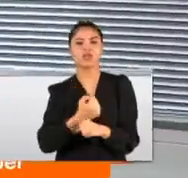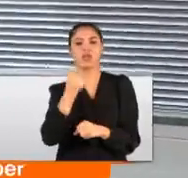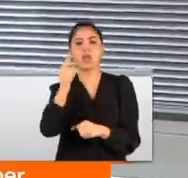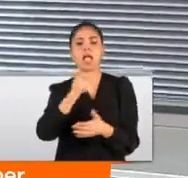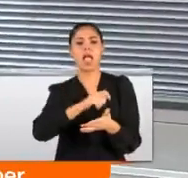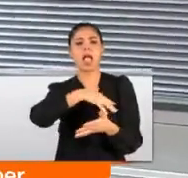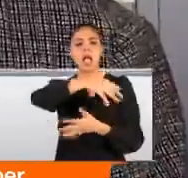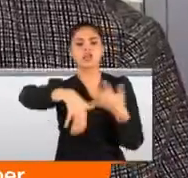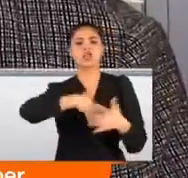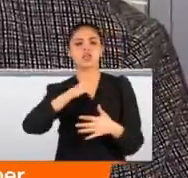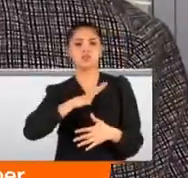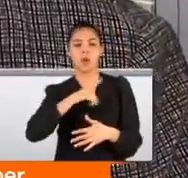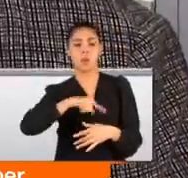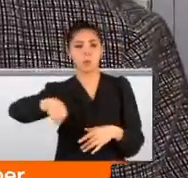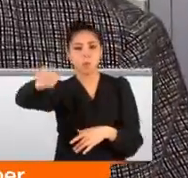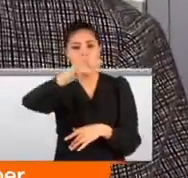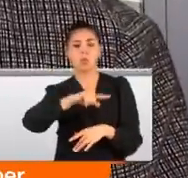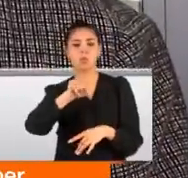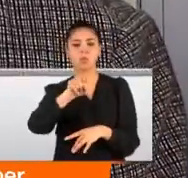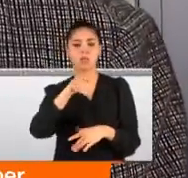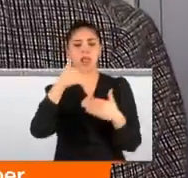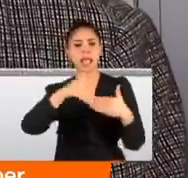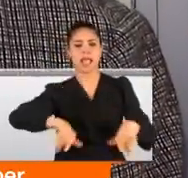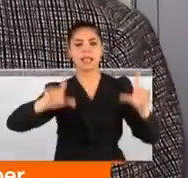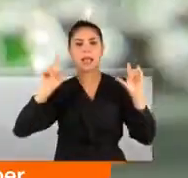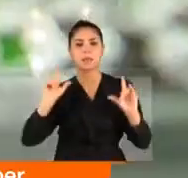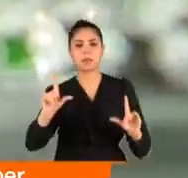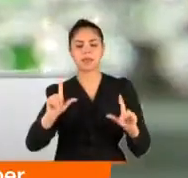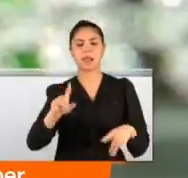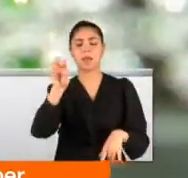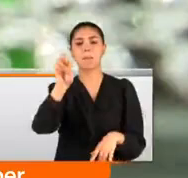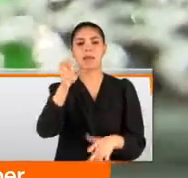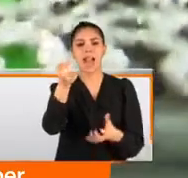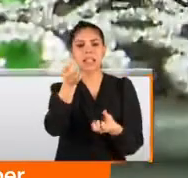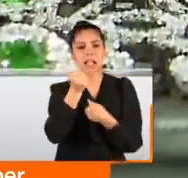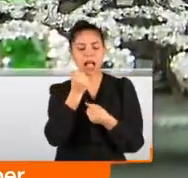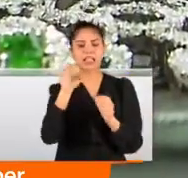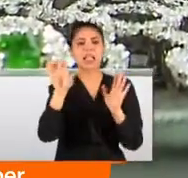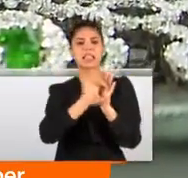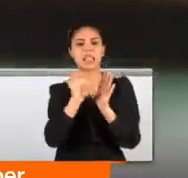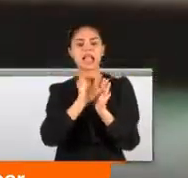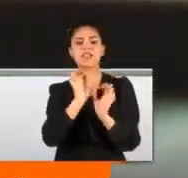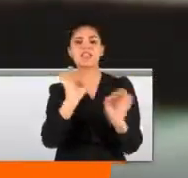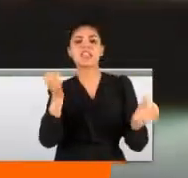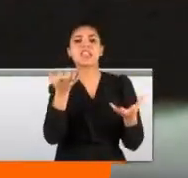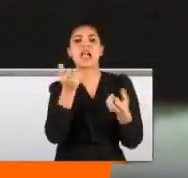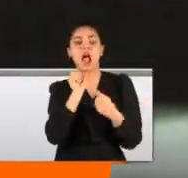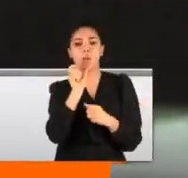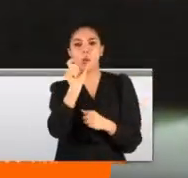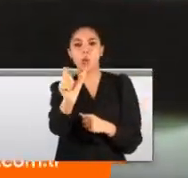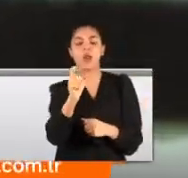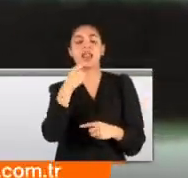Her şeyden karşılaşıyoruz. Bunların bir an evvel önüne geçmemiz gerekiyor. Pırlanta alırken sertifikasız almayın uyarısı